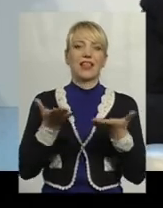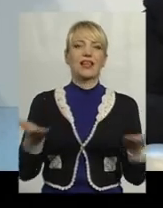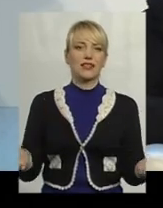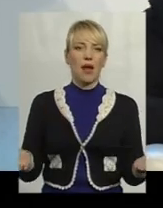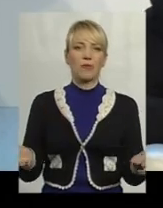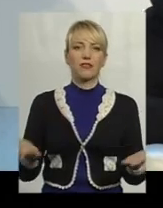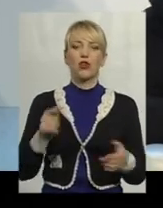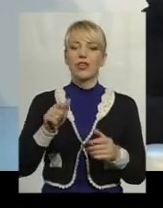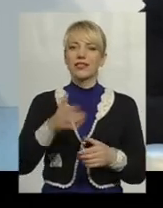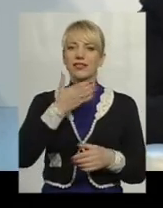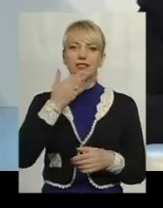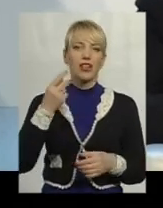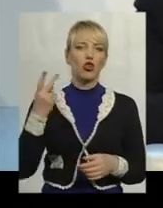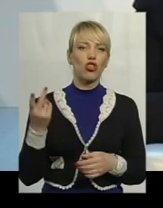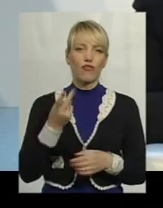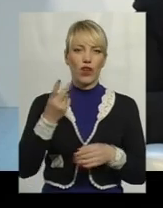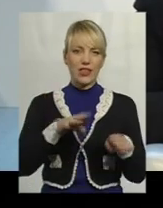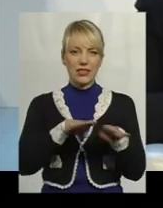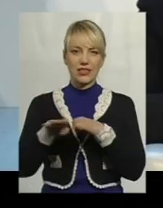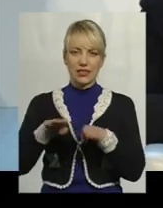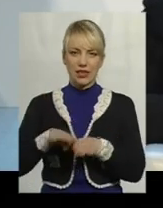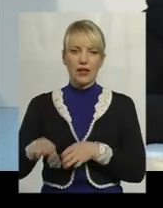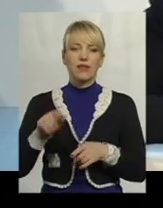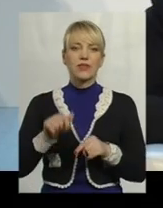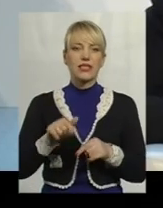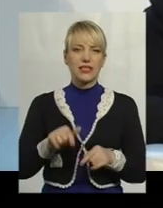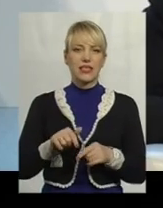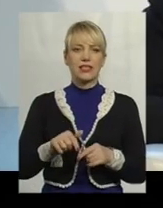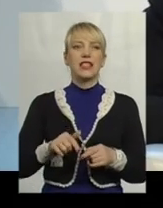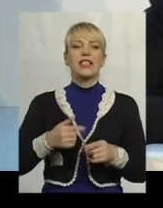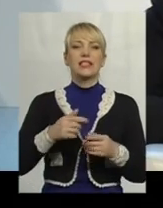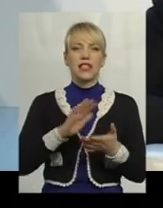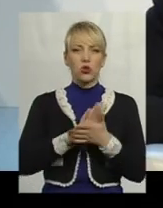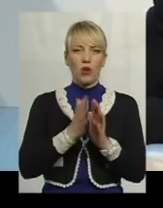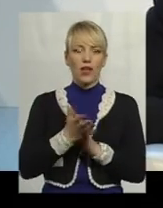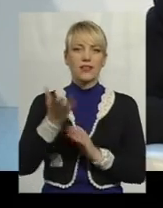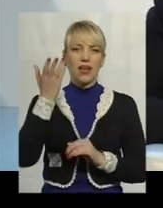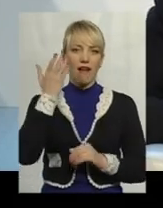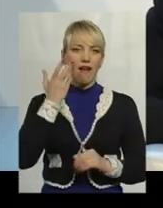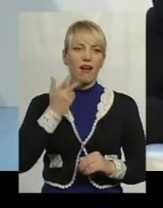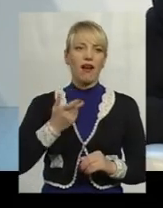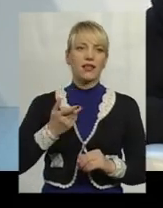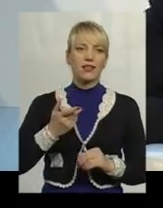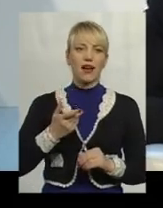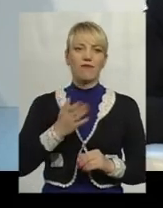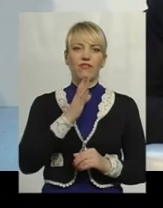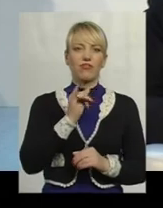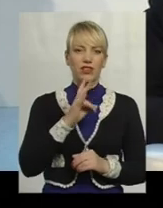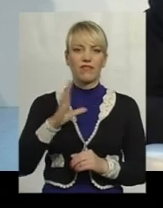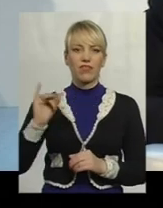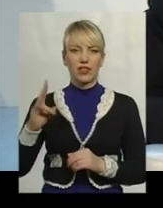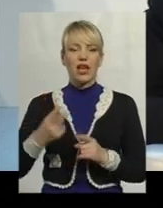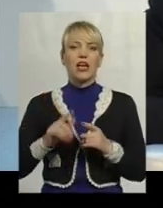немає двійного дна, тут ситуація, коли вин-вин, буквально ситуація вин-вин. Тут є